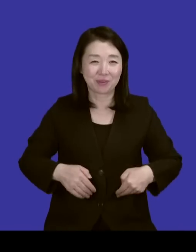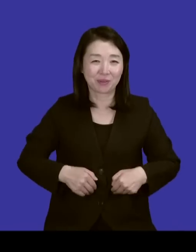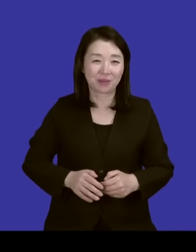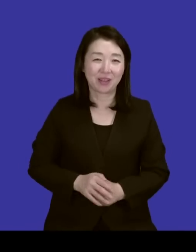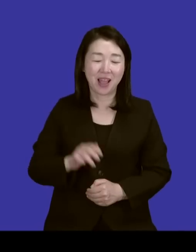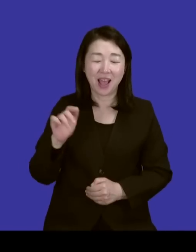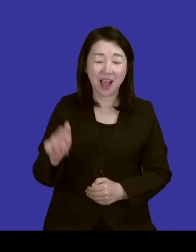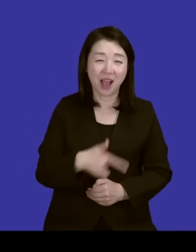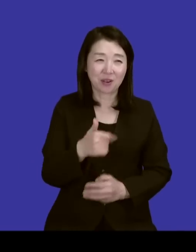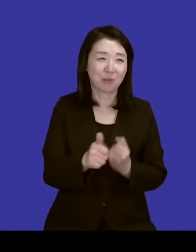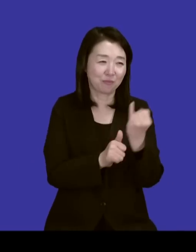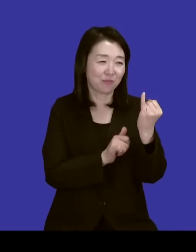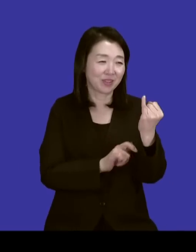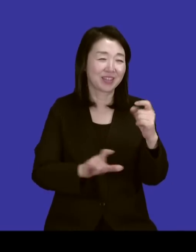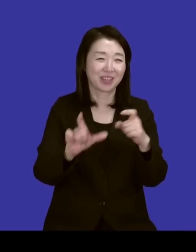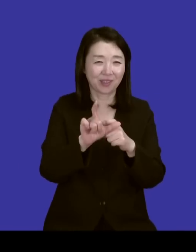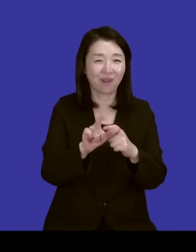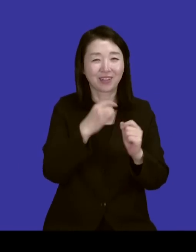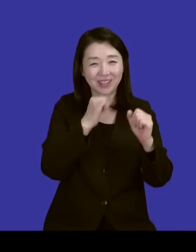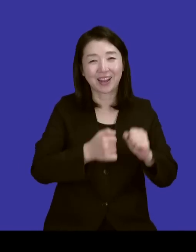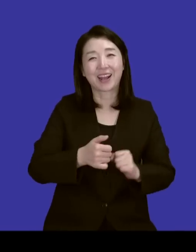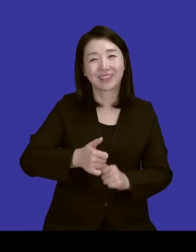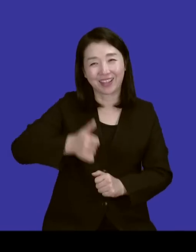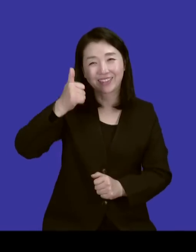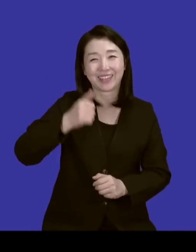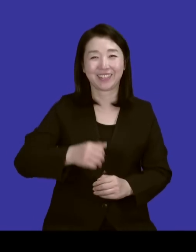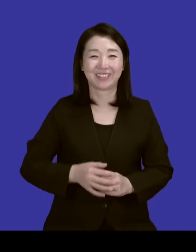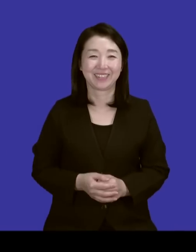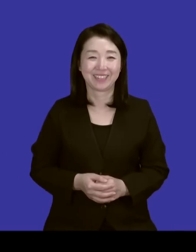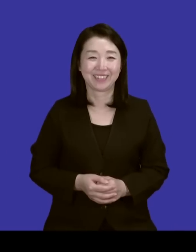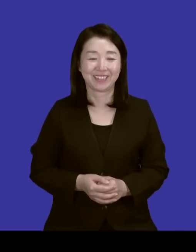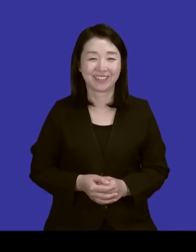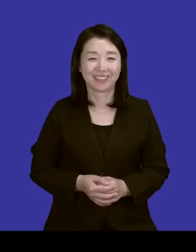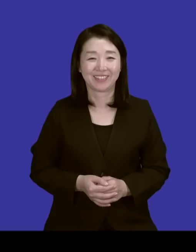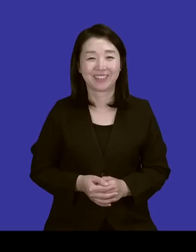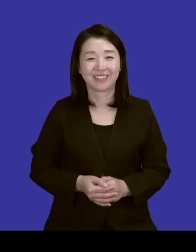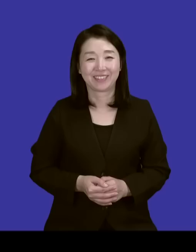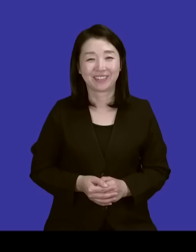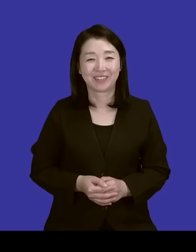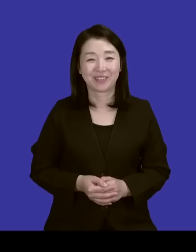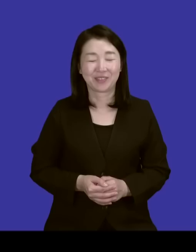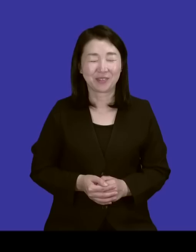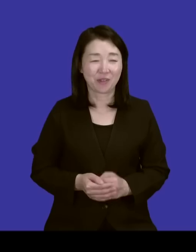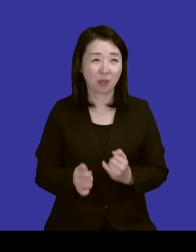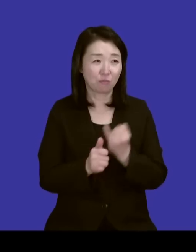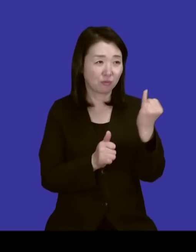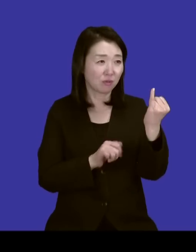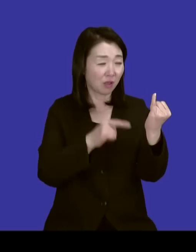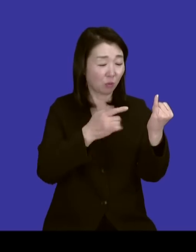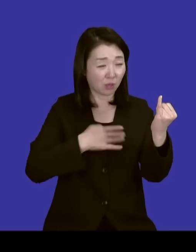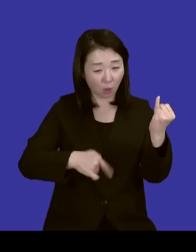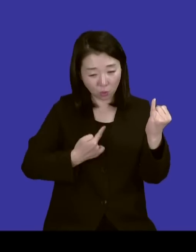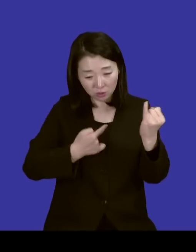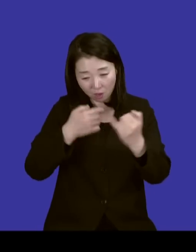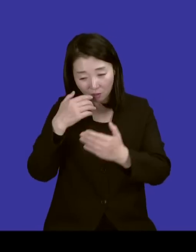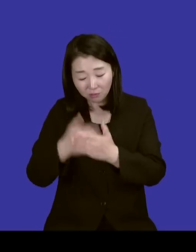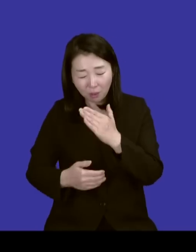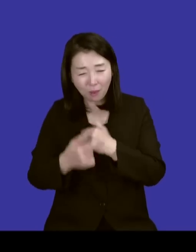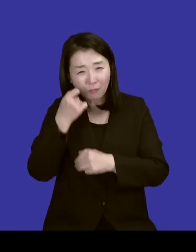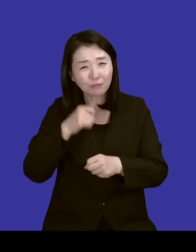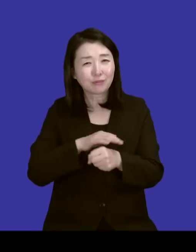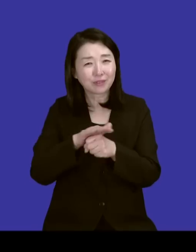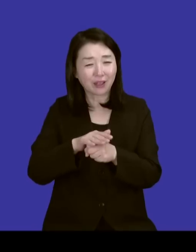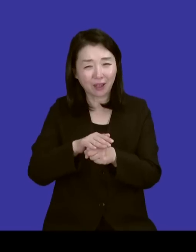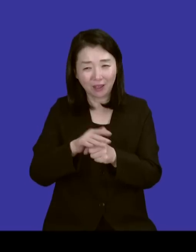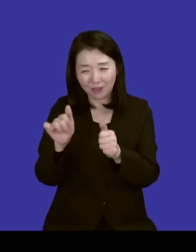하루라도 부인들이 더 사는 게 나아요. 부인 가고 남자들 남겨주면 불쌍한 것 같아요. 남자들은 혼자 할 수 없는 게 너무